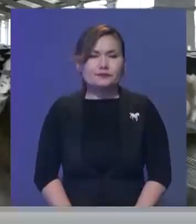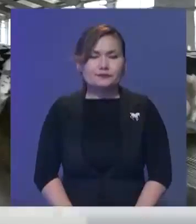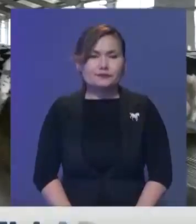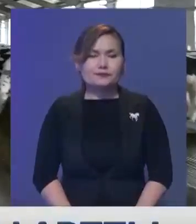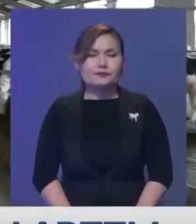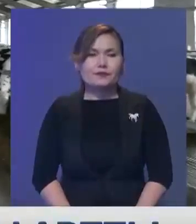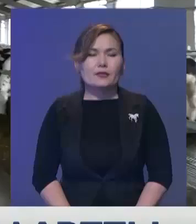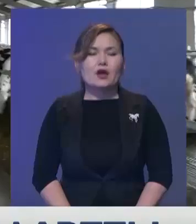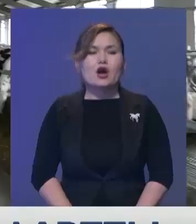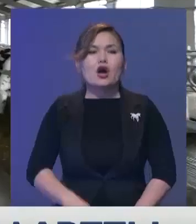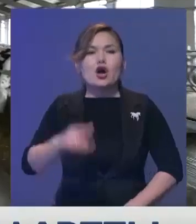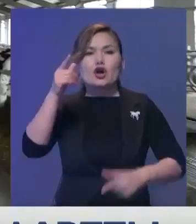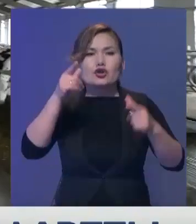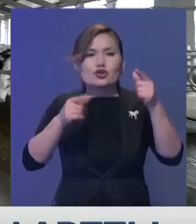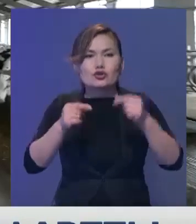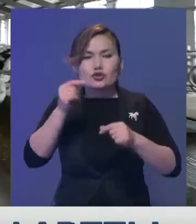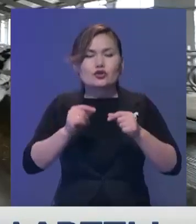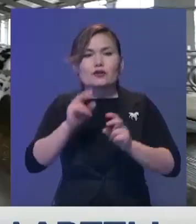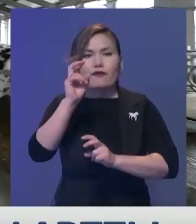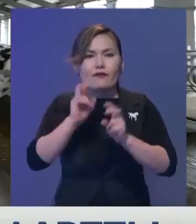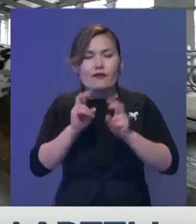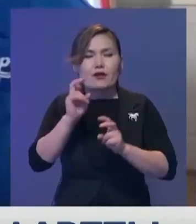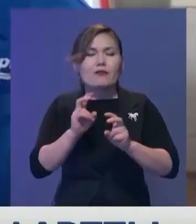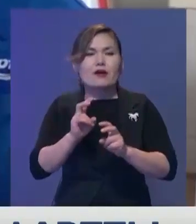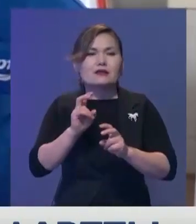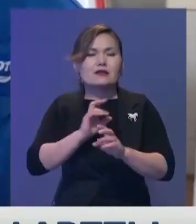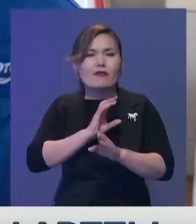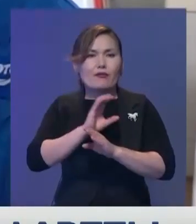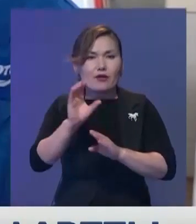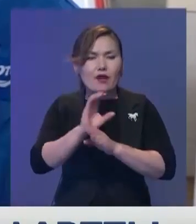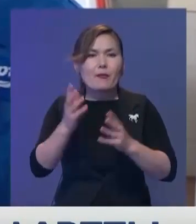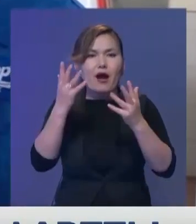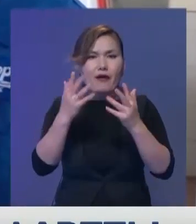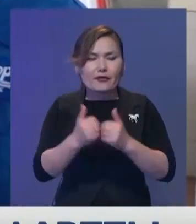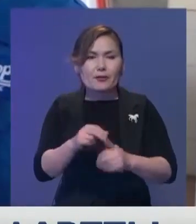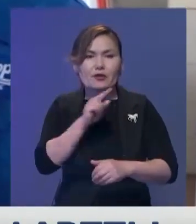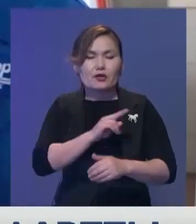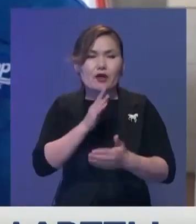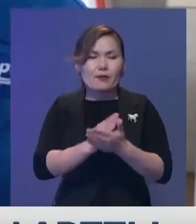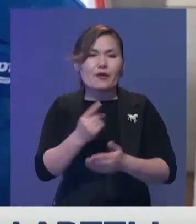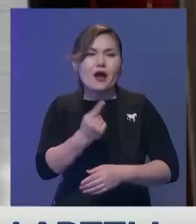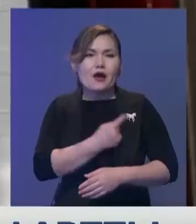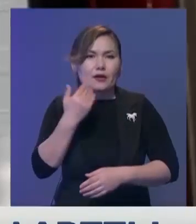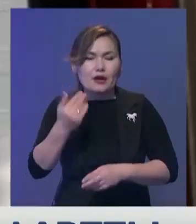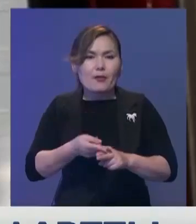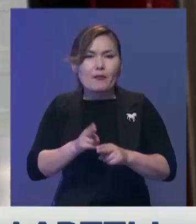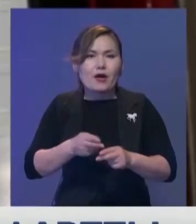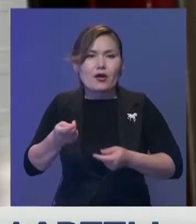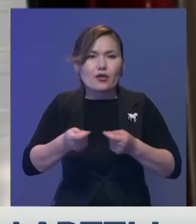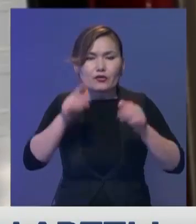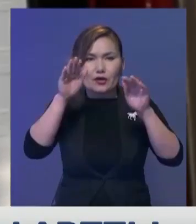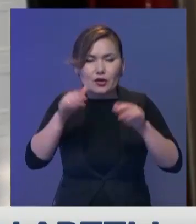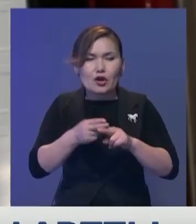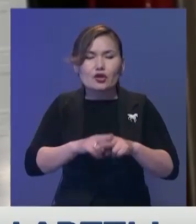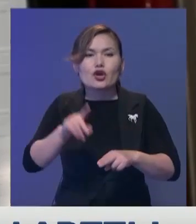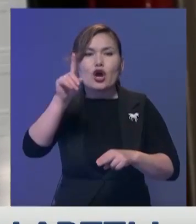Сүт фермасында қолменстейдің жұмыс жоқ барлыға афтаматтандырылған аға афератыр нұрғалейдіңдеті құлтемірді басқара отырып, күнне жүздің